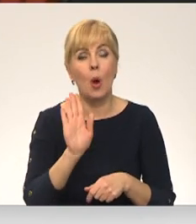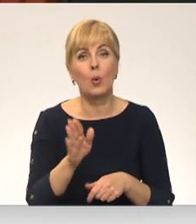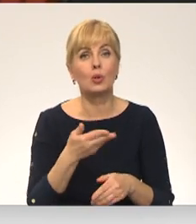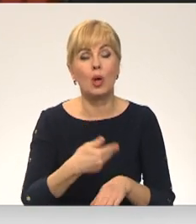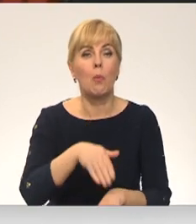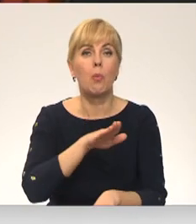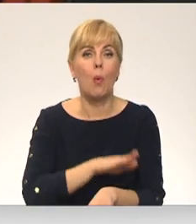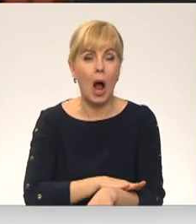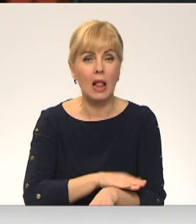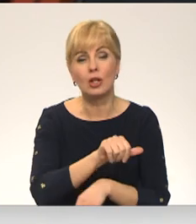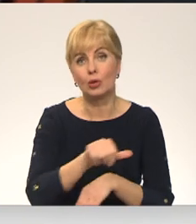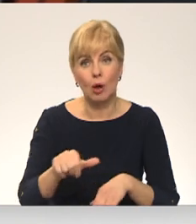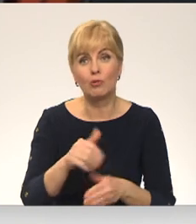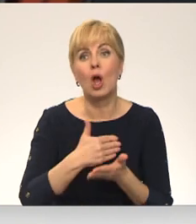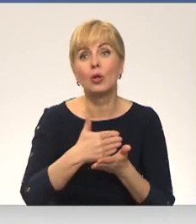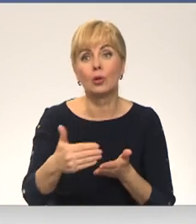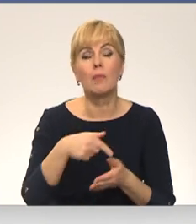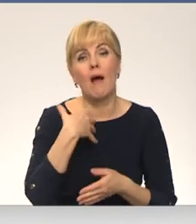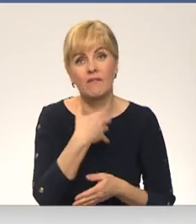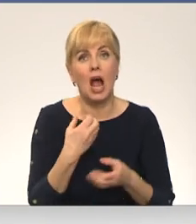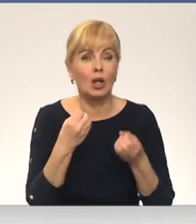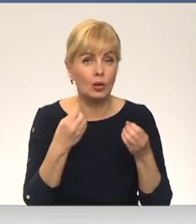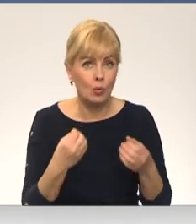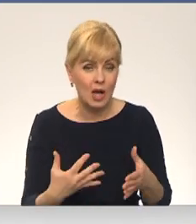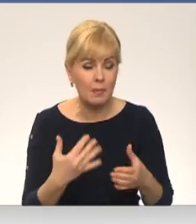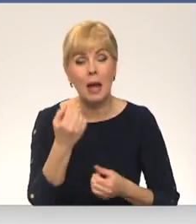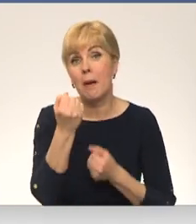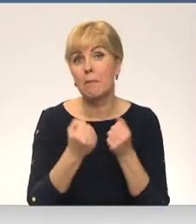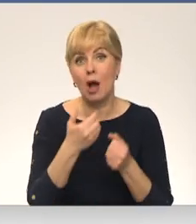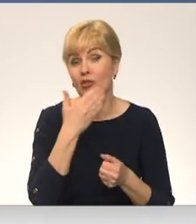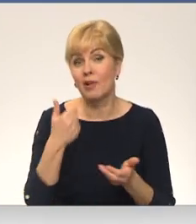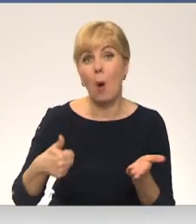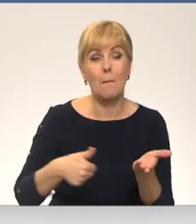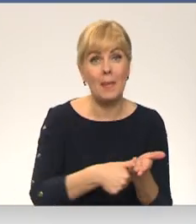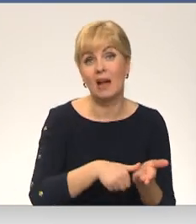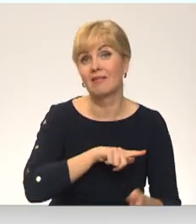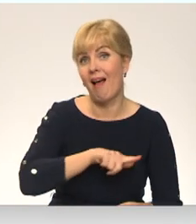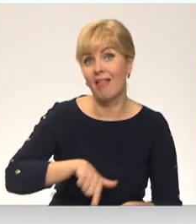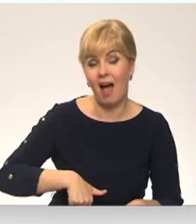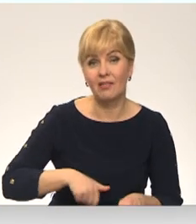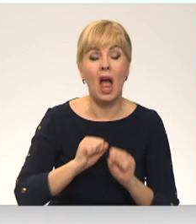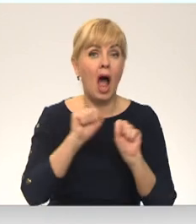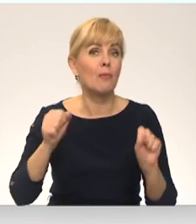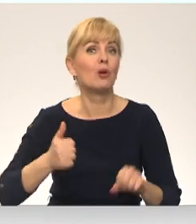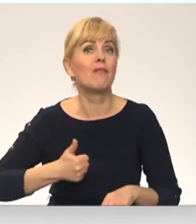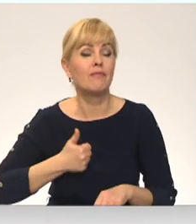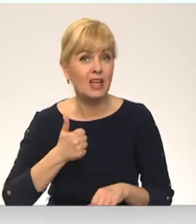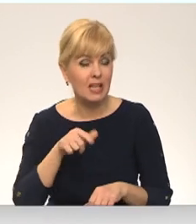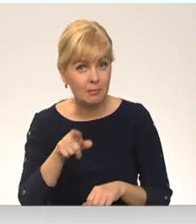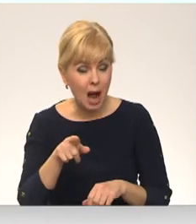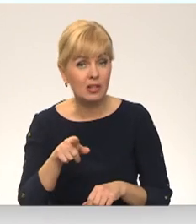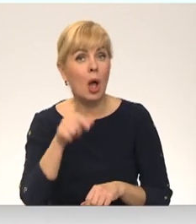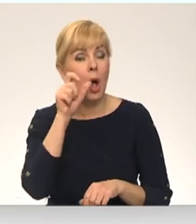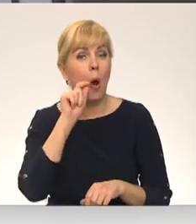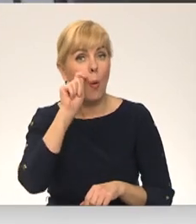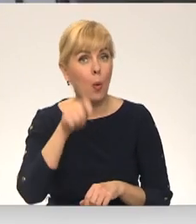par tālāko būs jānoskaidro. Kāmēr transporta līdzeklis nav piereģistrēts Latvijā, apdrošināšanas gadījumiem Ukraiņas